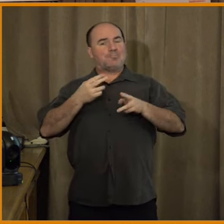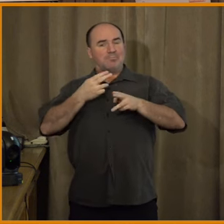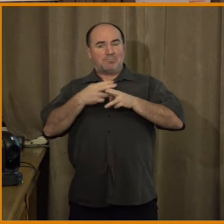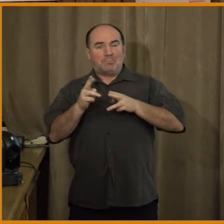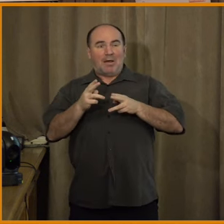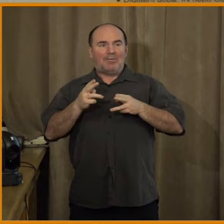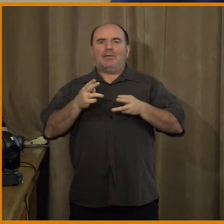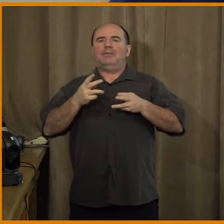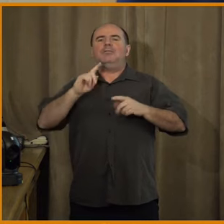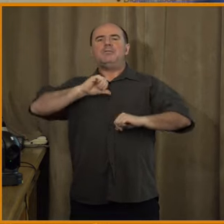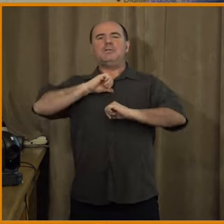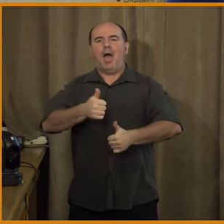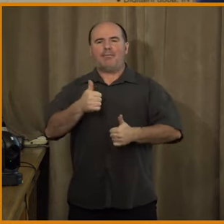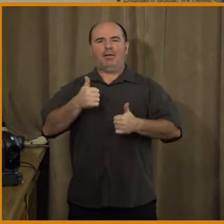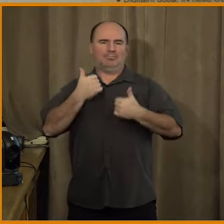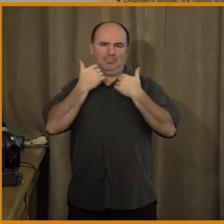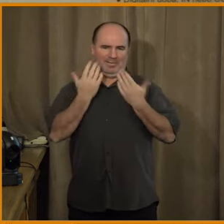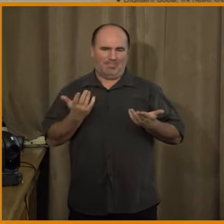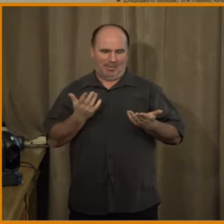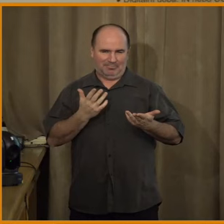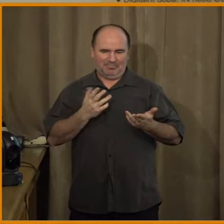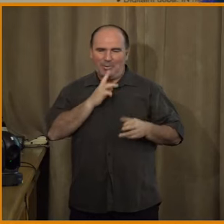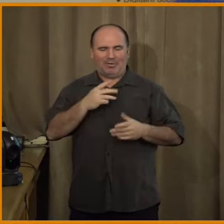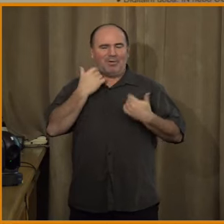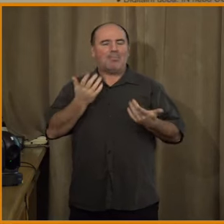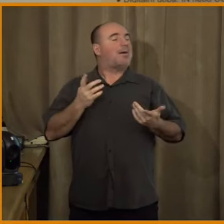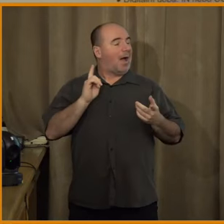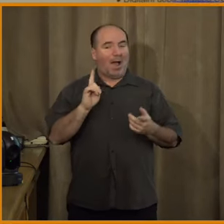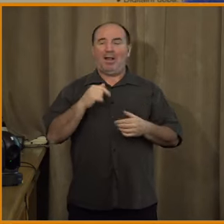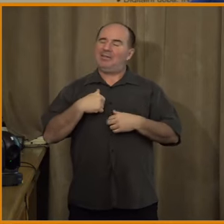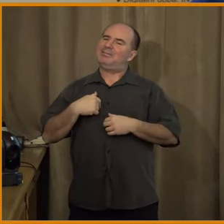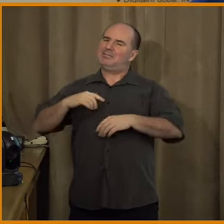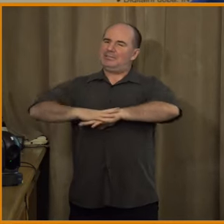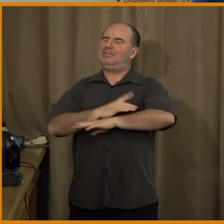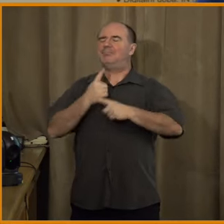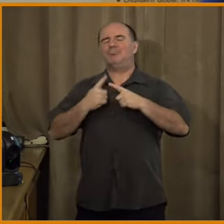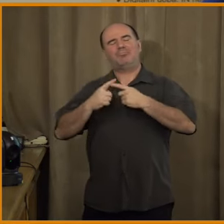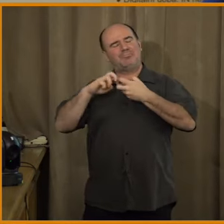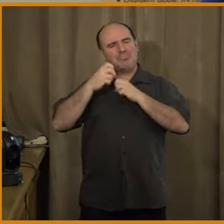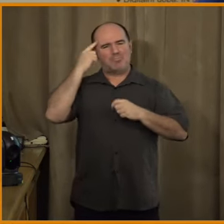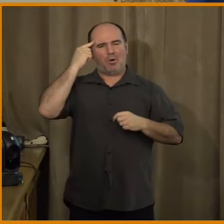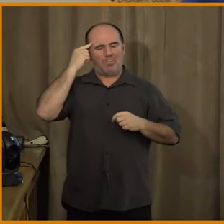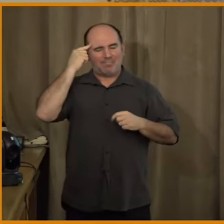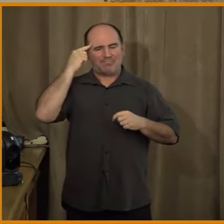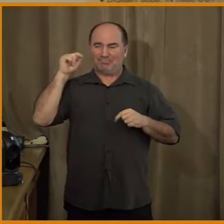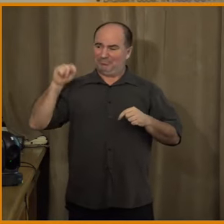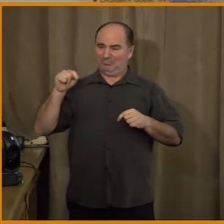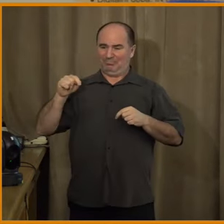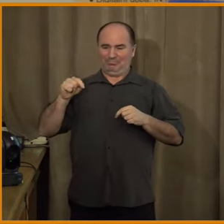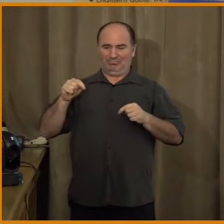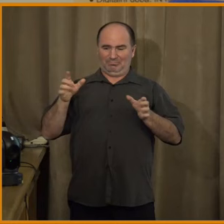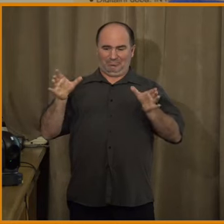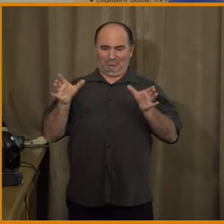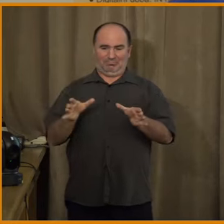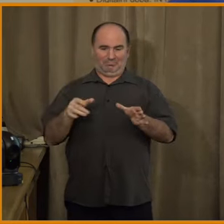je nemám, nebudu předstídat, že je mám, ale pro mě je právě jako by trochu problém celé tohle rámování, že třeba máme jednoho